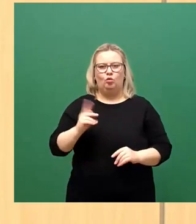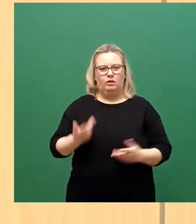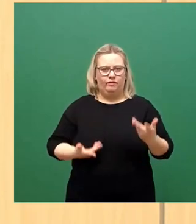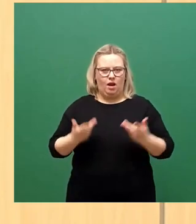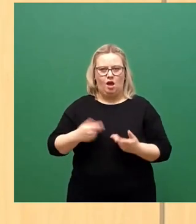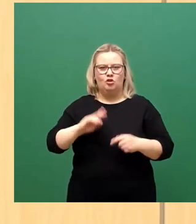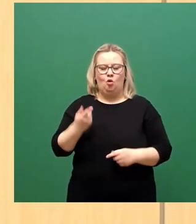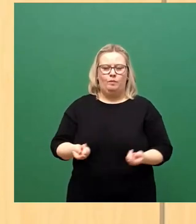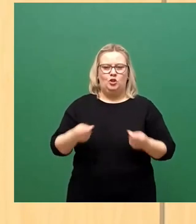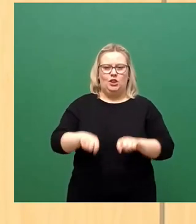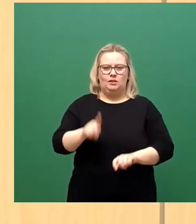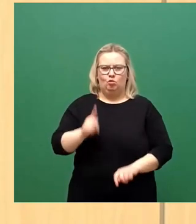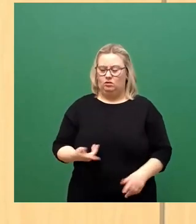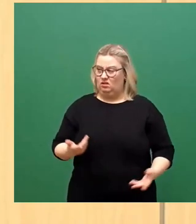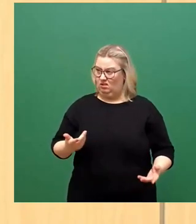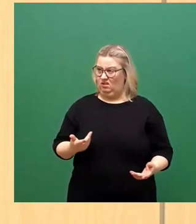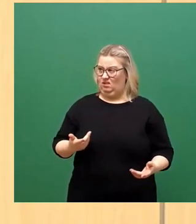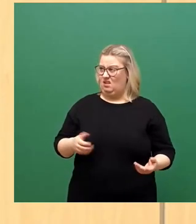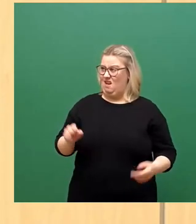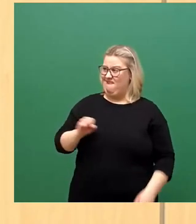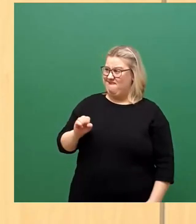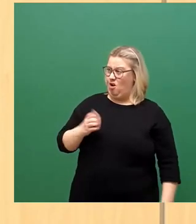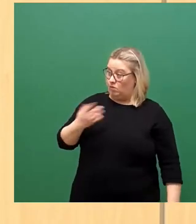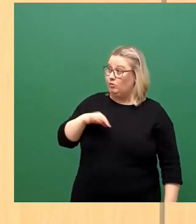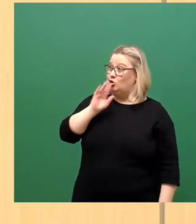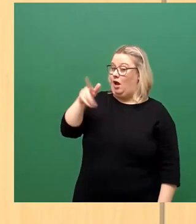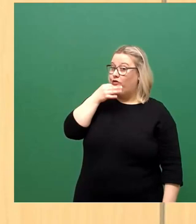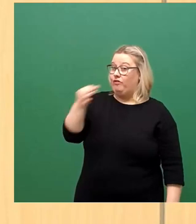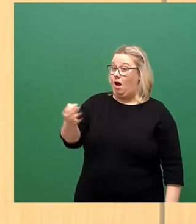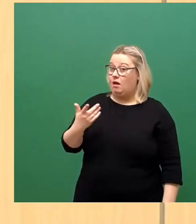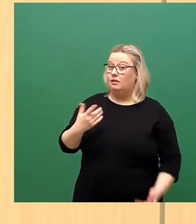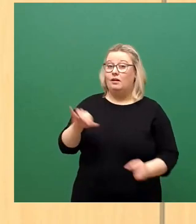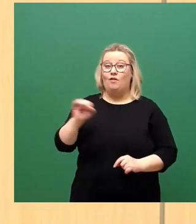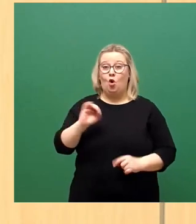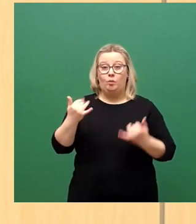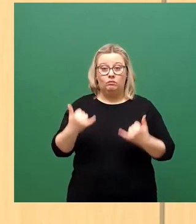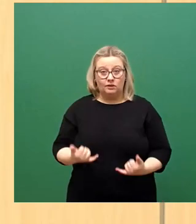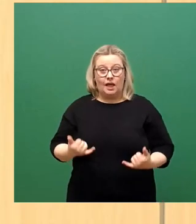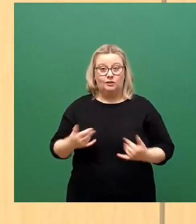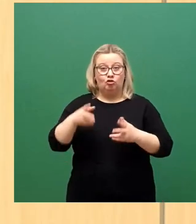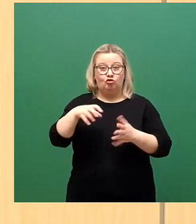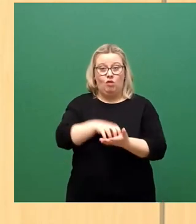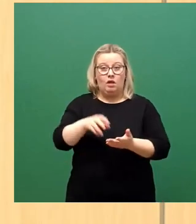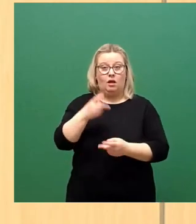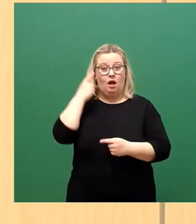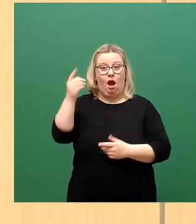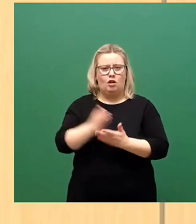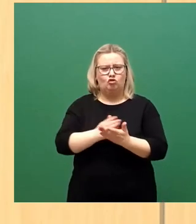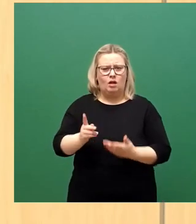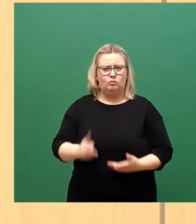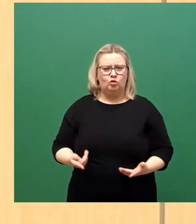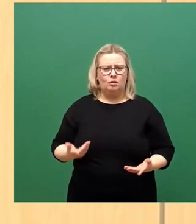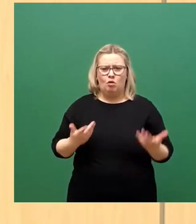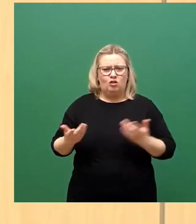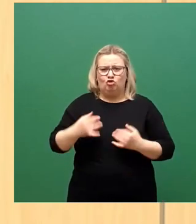beschließen. Warum, Herr Hilbert, die Frage stelle ich an Sie, soll bzw. muss denn das der Stadtrat beschließen? Stellen Sie etwa nicht schon